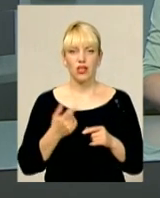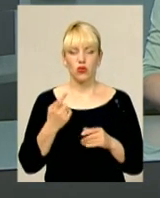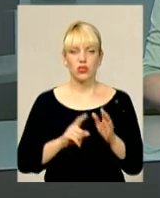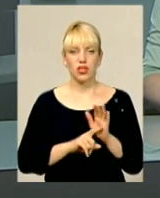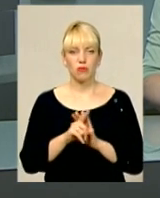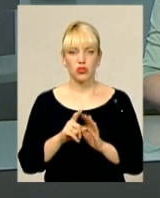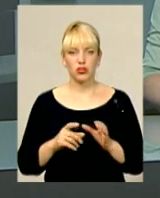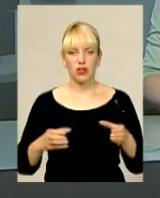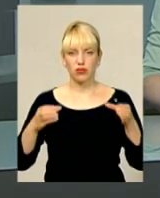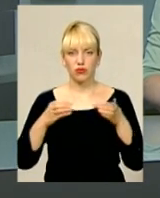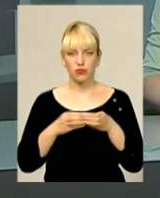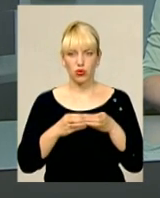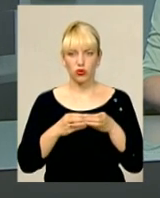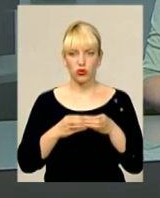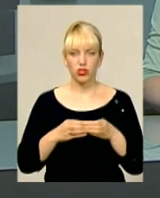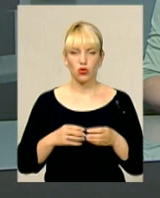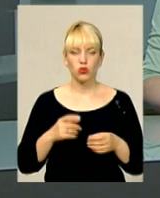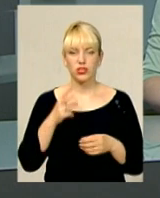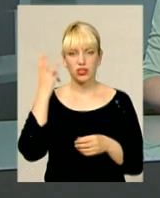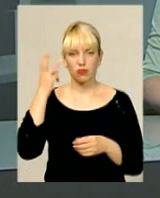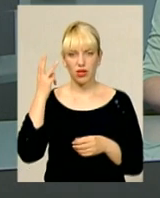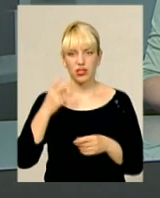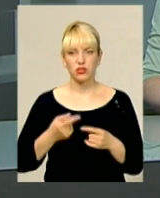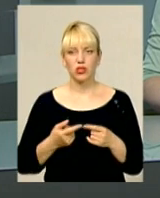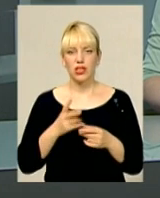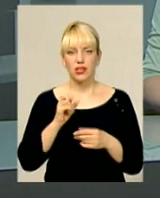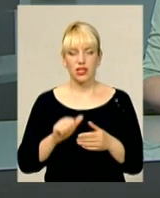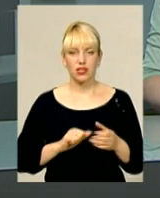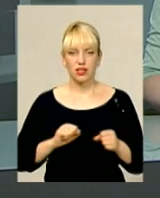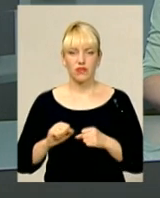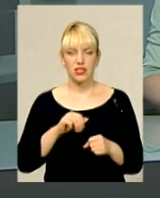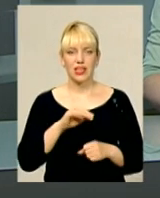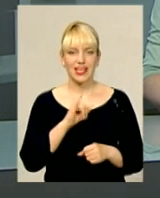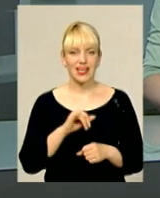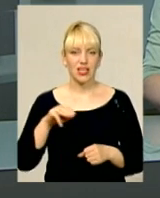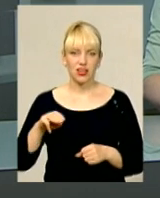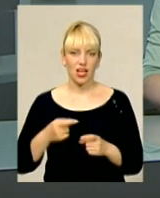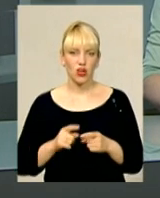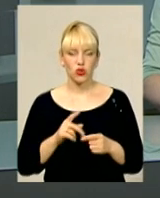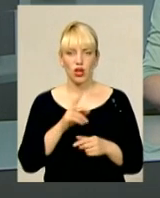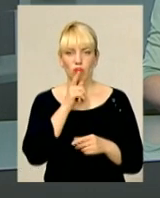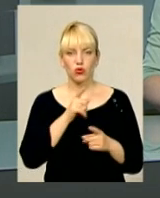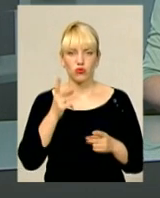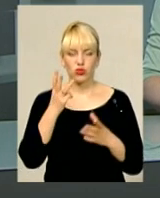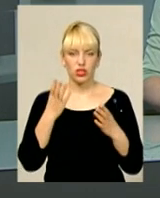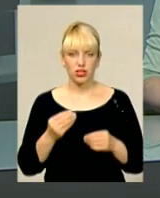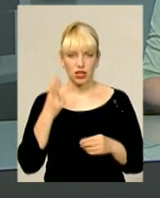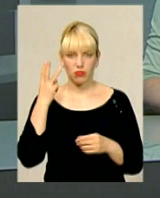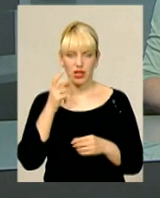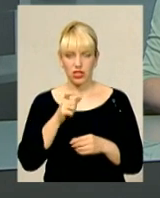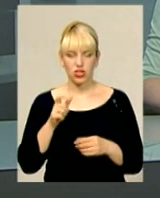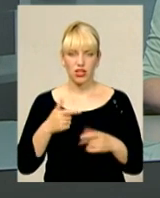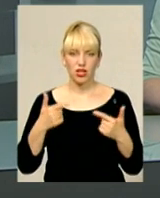започаткував одноіменний фольклорний гурт із Хмельницького на чолі з керівницею Іриною Телюх. Продовж трьох днів хмельничани та гості міста